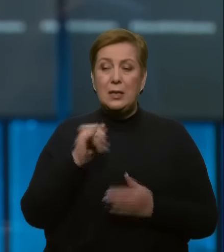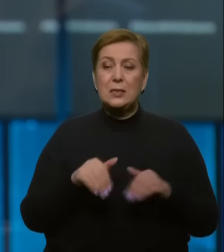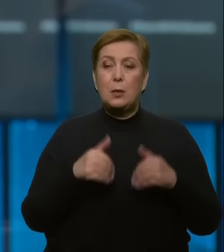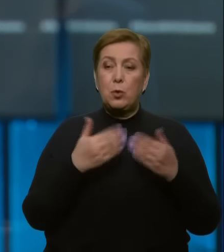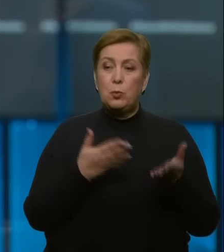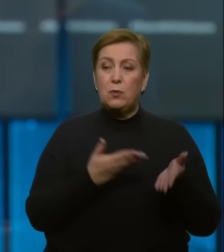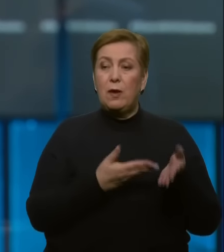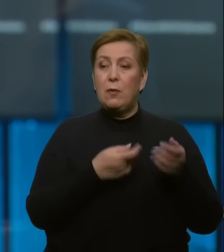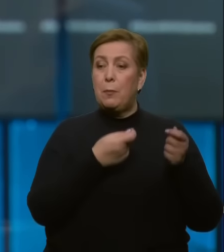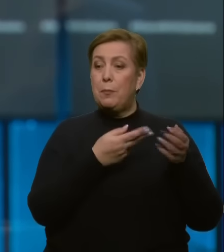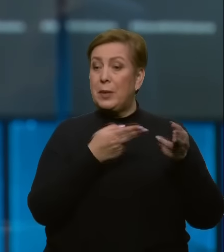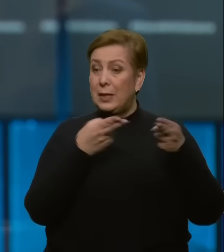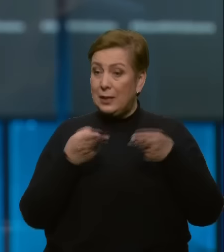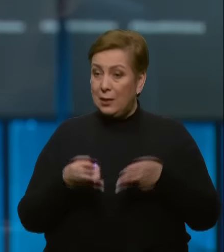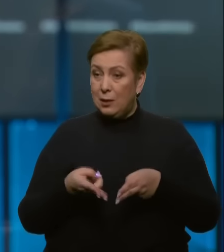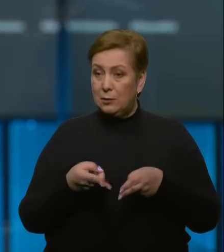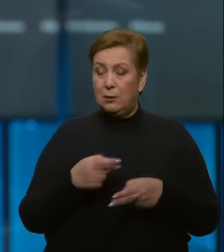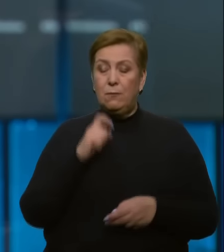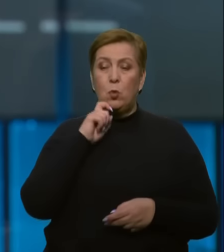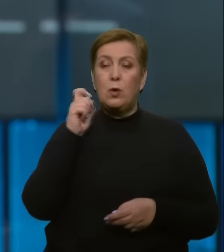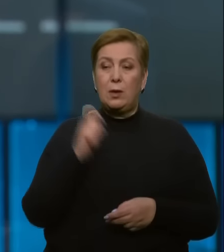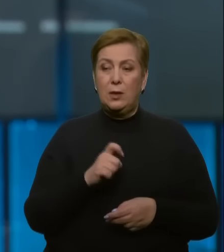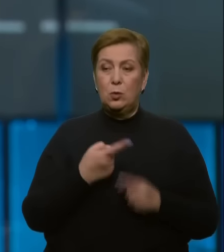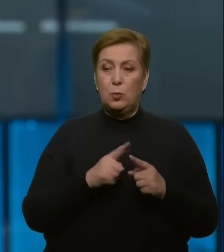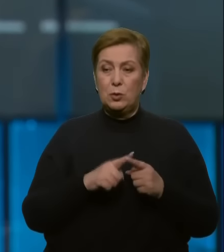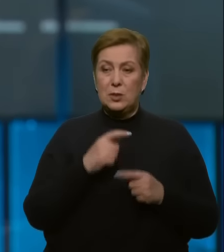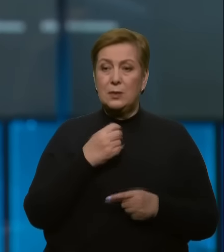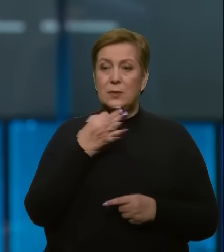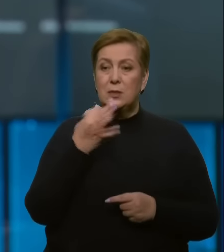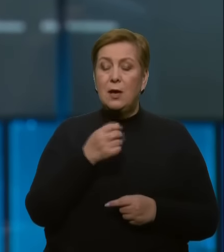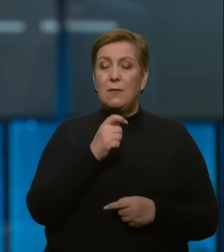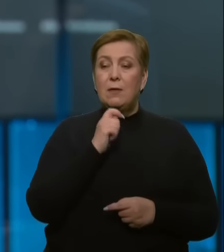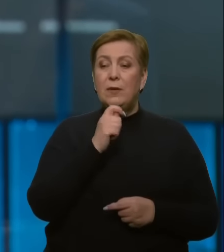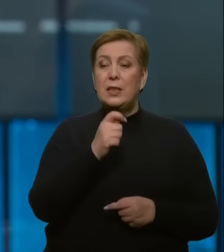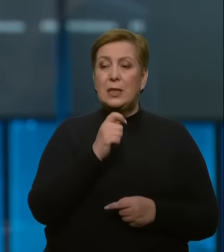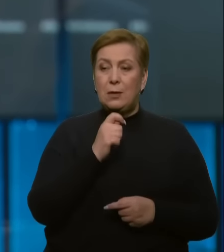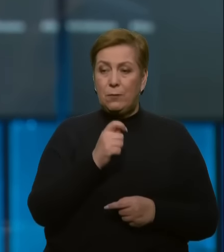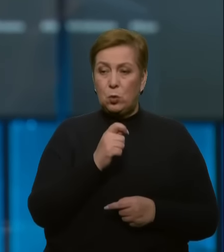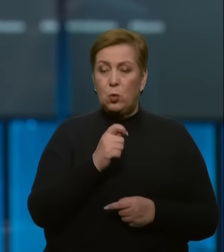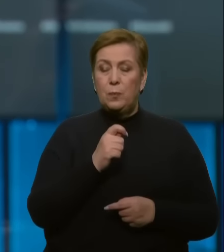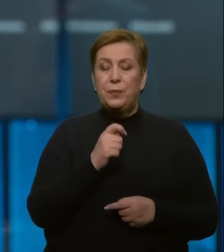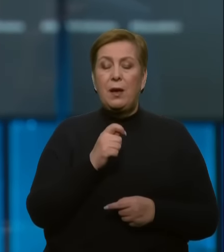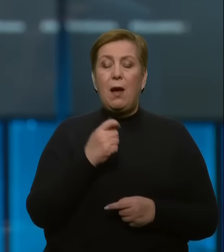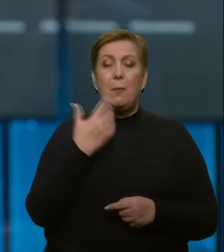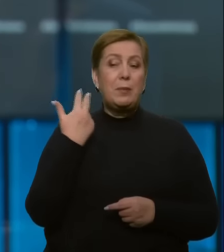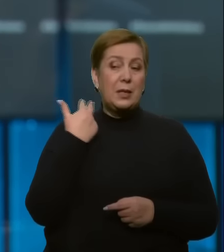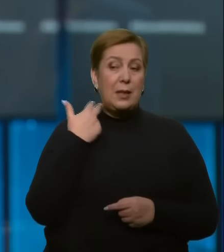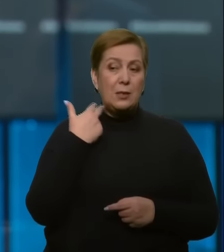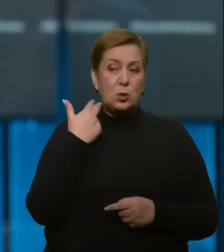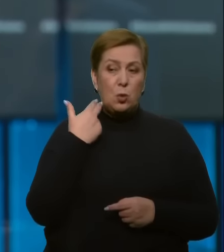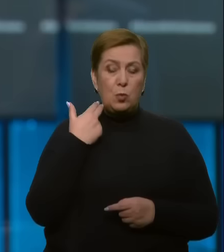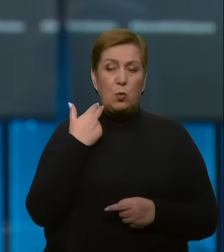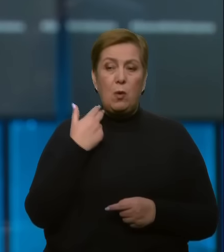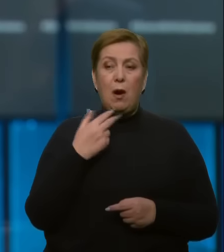приїхати в Україну. Про це він сказав в інтерв'ю британському телеканалу Channel 4 News. Український президент